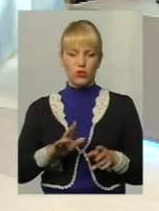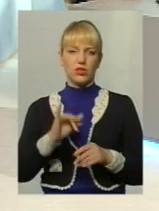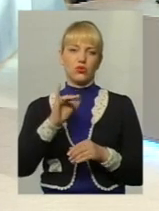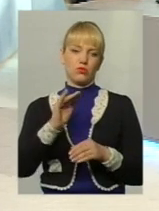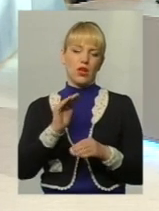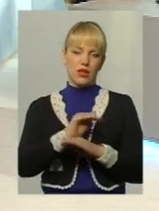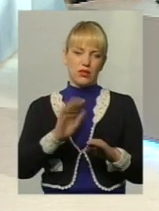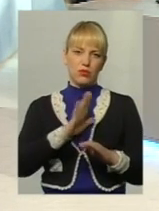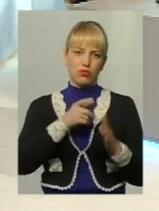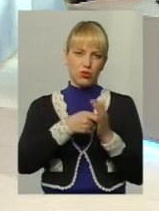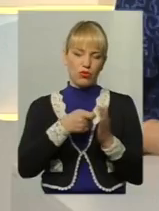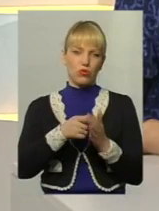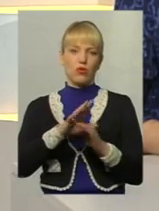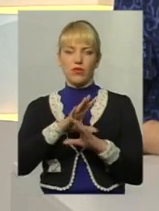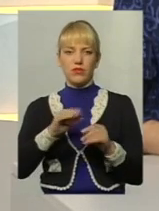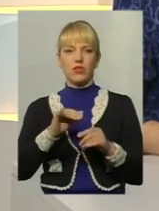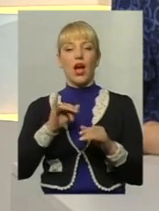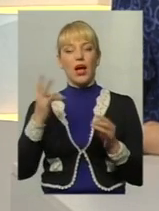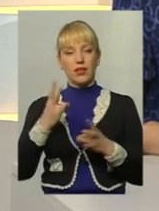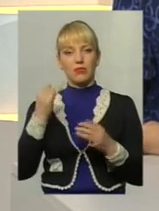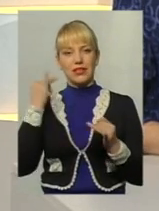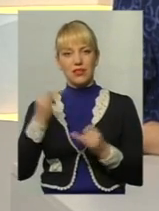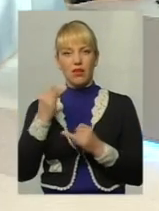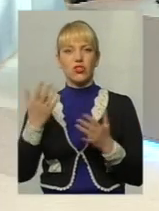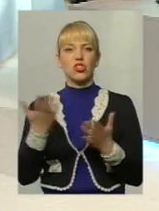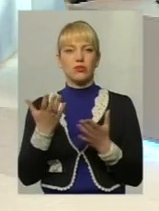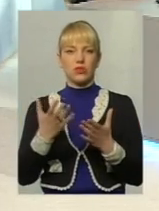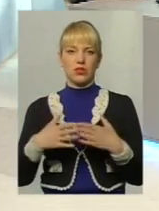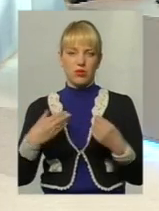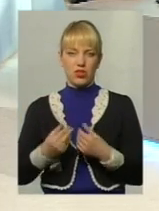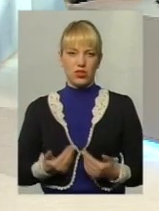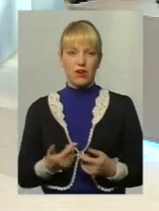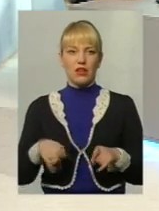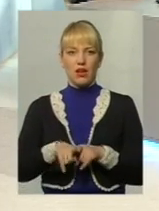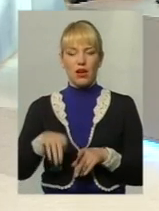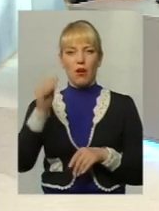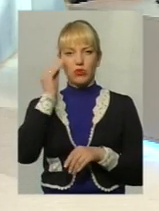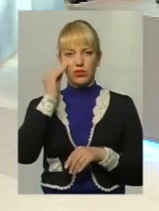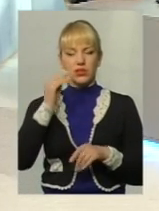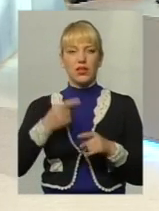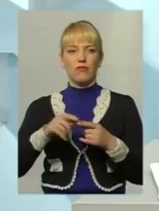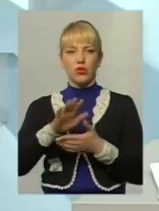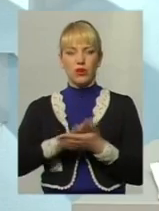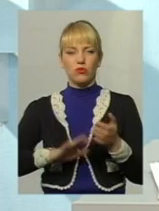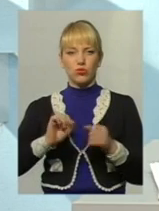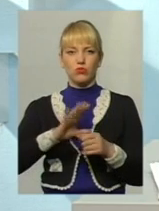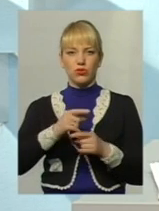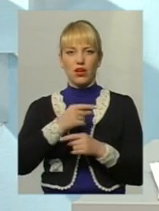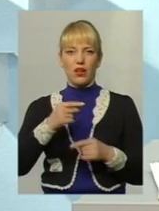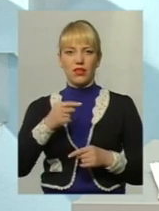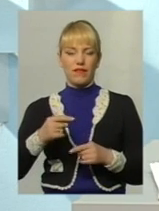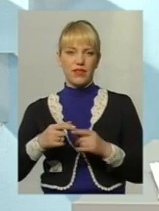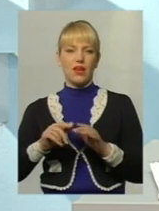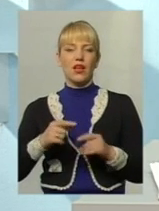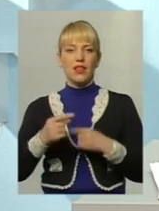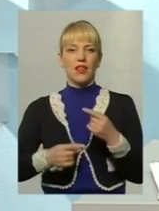звідки доходи, за які живе родина. Така позиція, на жаль, може потягнути в подальшому негативні наслідки,